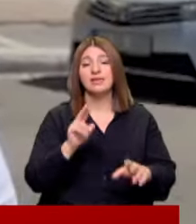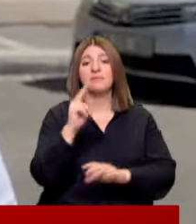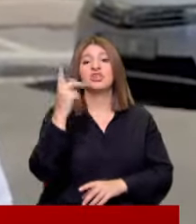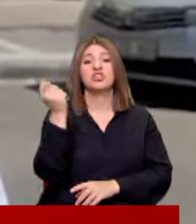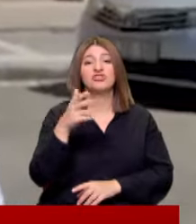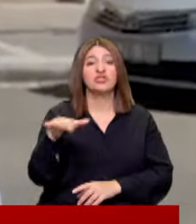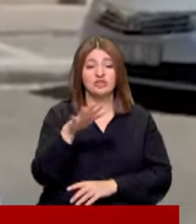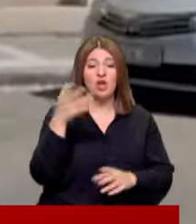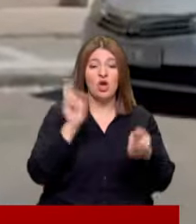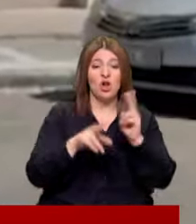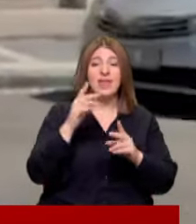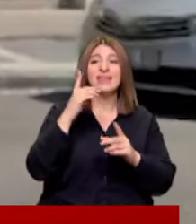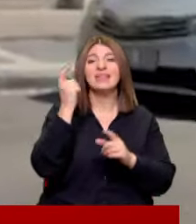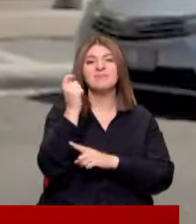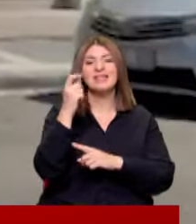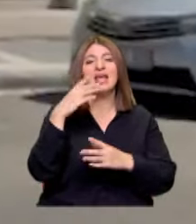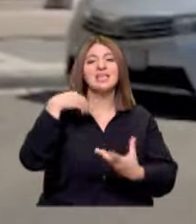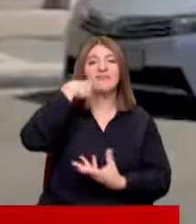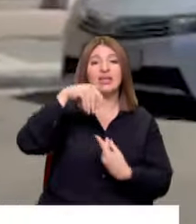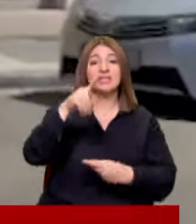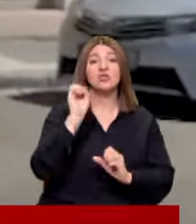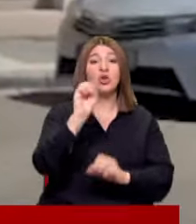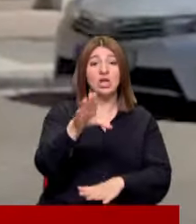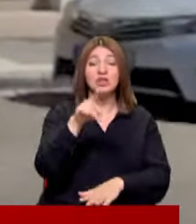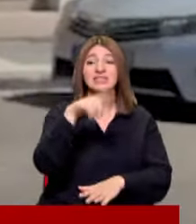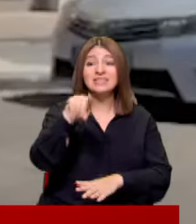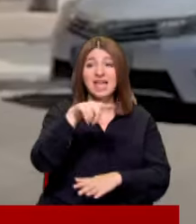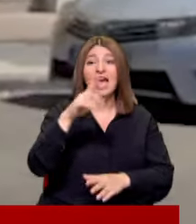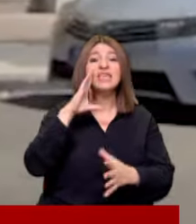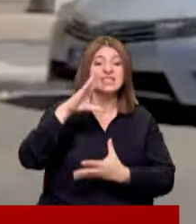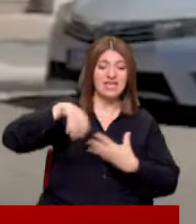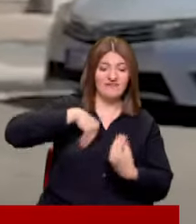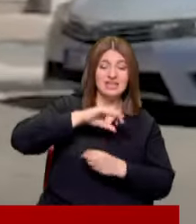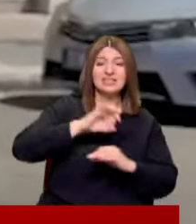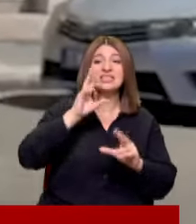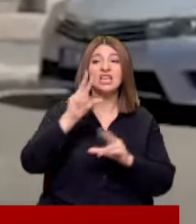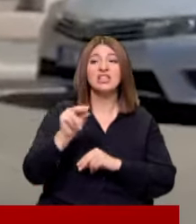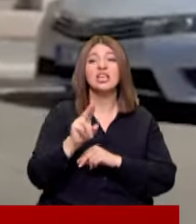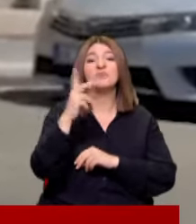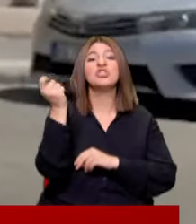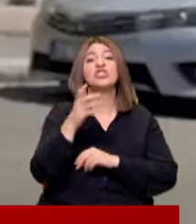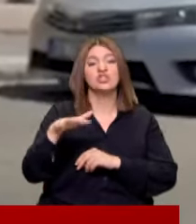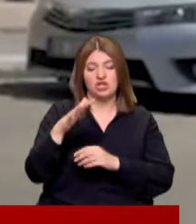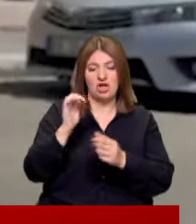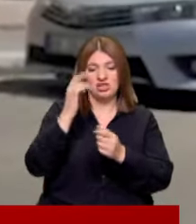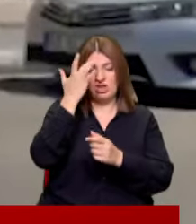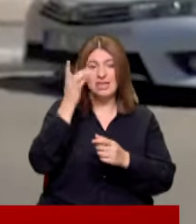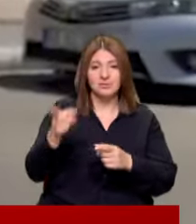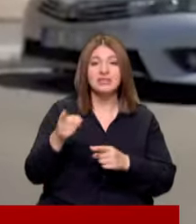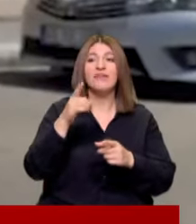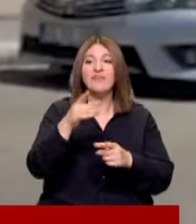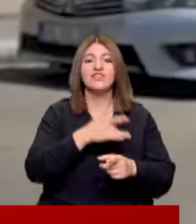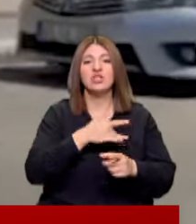şehidimizin temsili kefenlerini size gönderiyoruz Sizi kefensiz yatan 72 şehidimizin kefenleriyle ve de